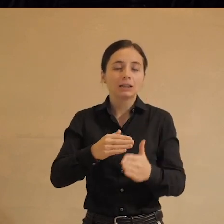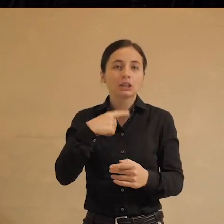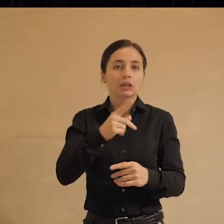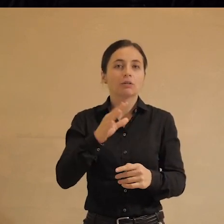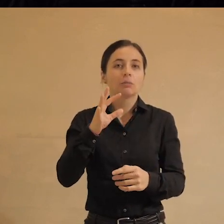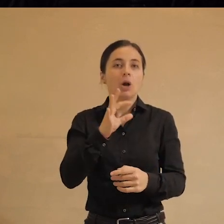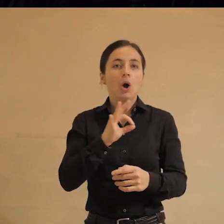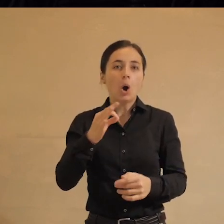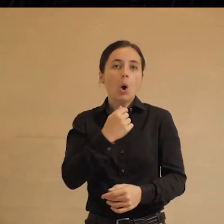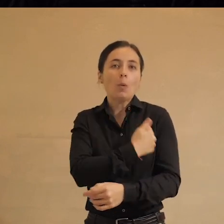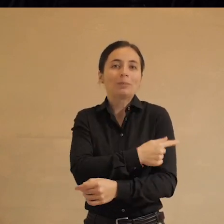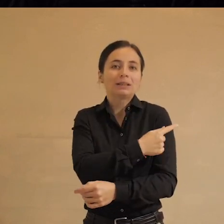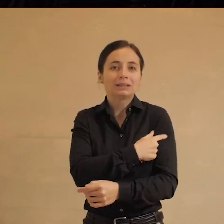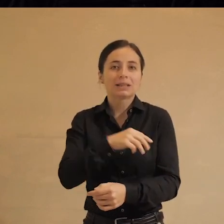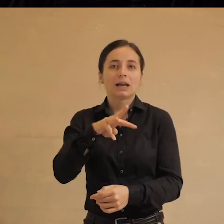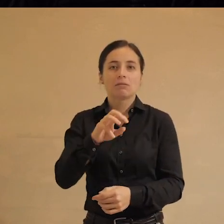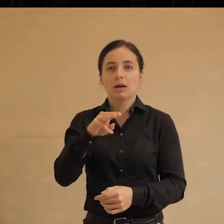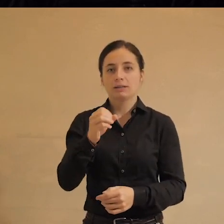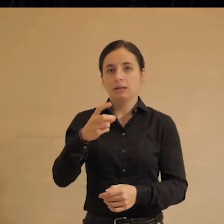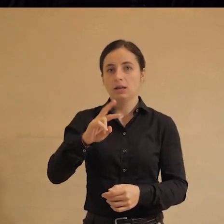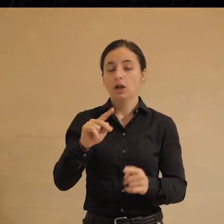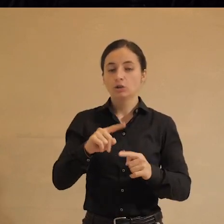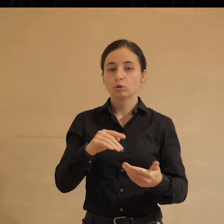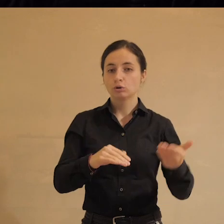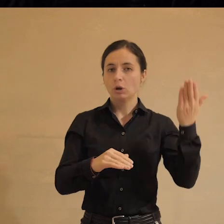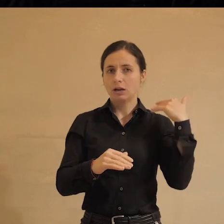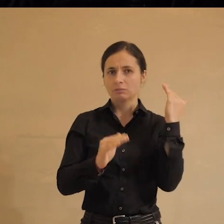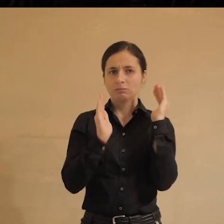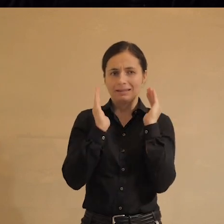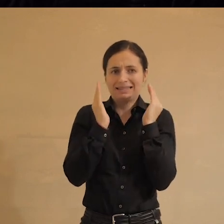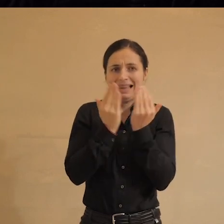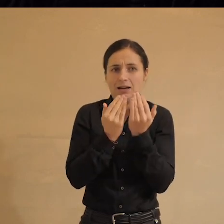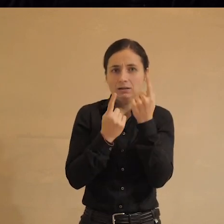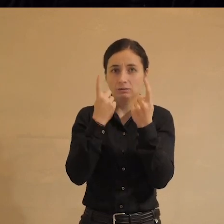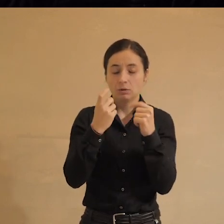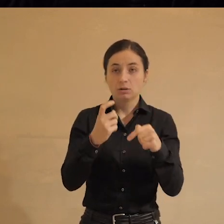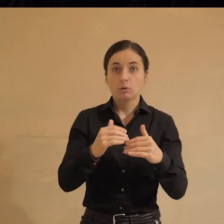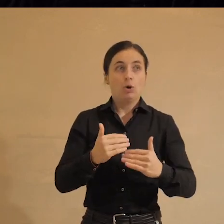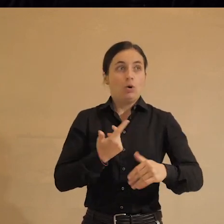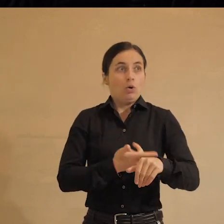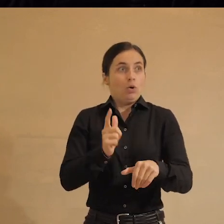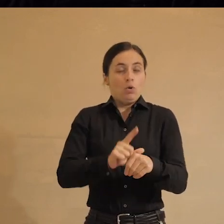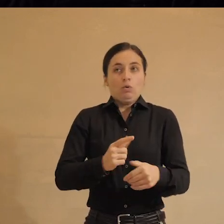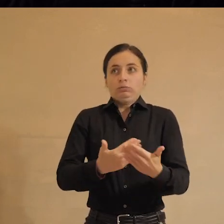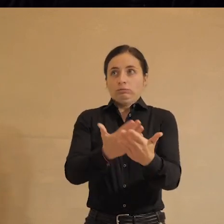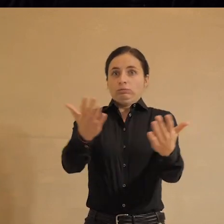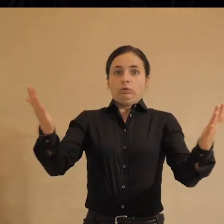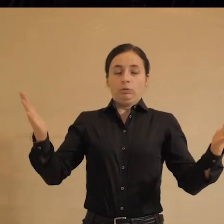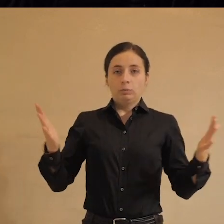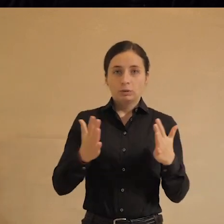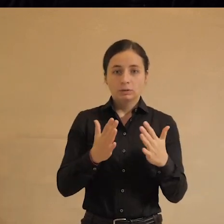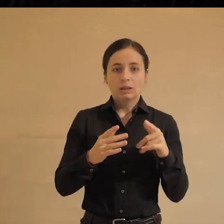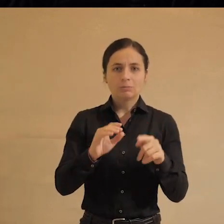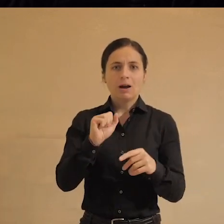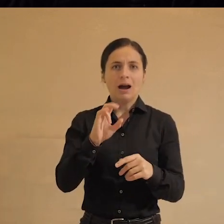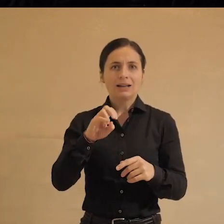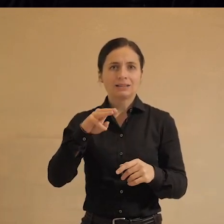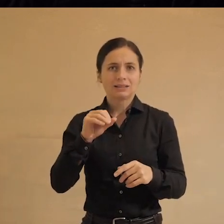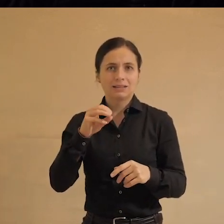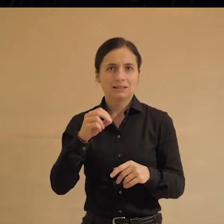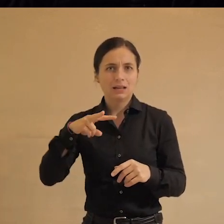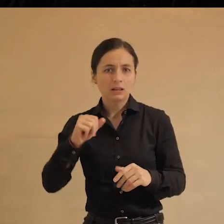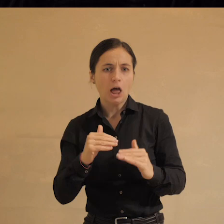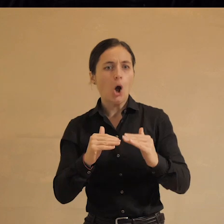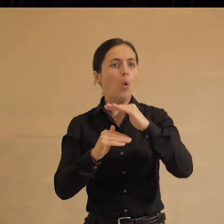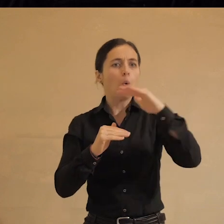публично о медицинских материях. То, что было приватной информацией, стало сверхпубличной. Люди обсуждают уровень своих антител, как будто это прям вот